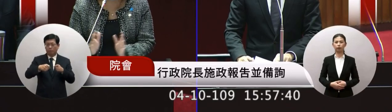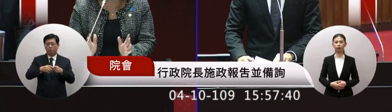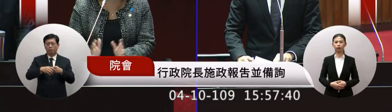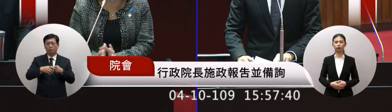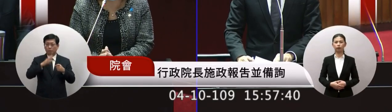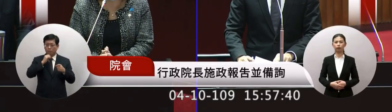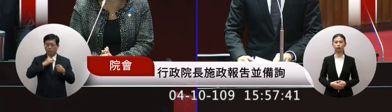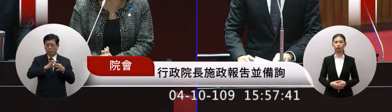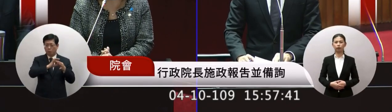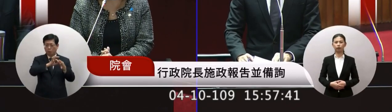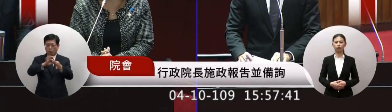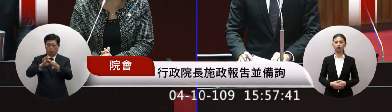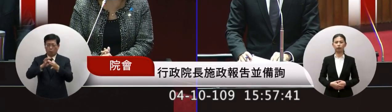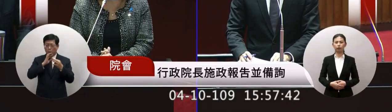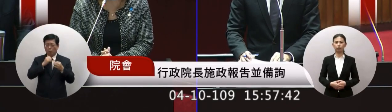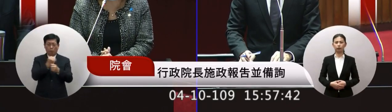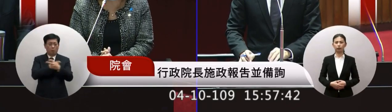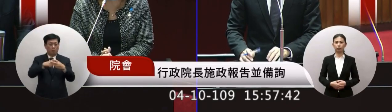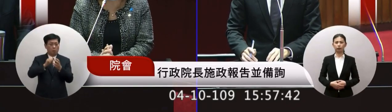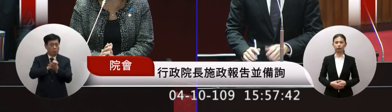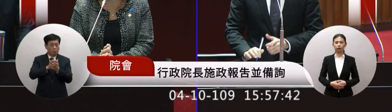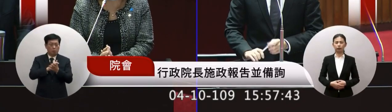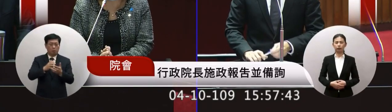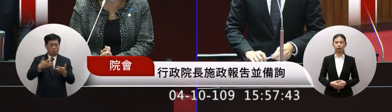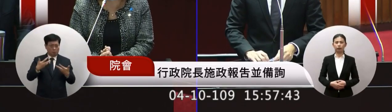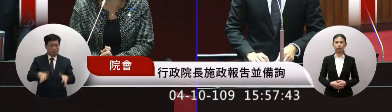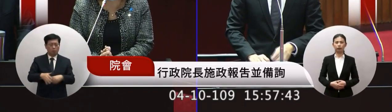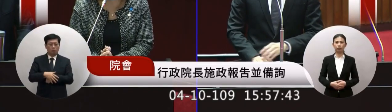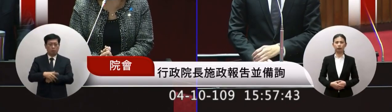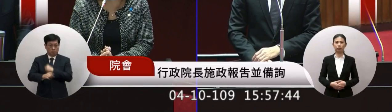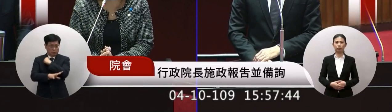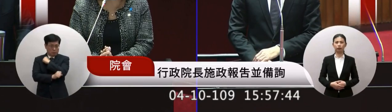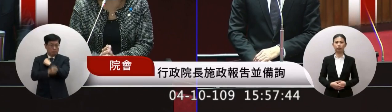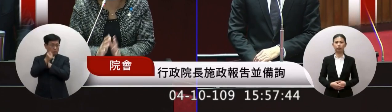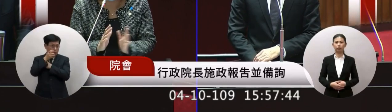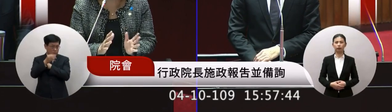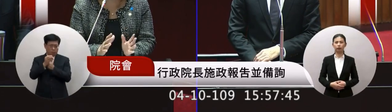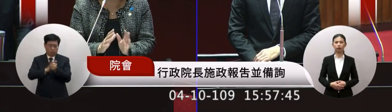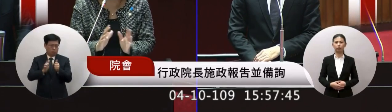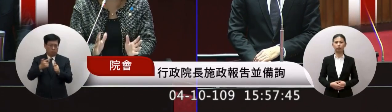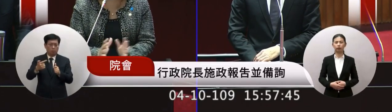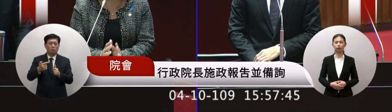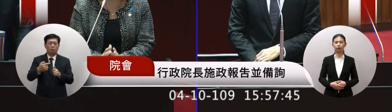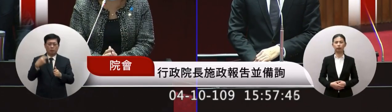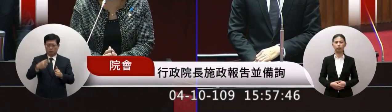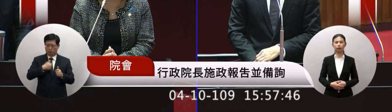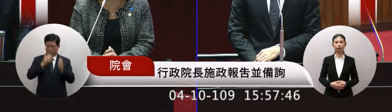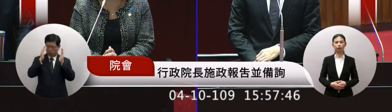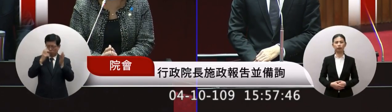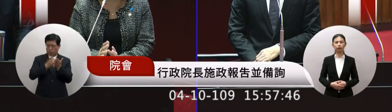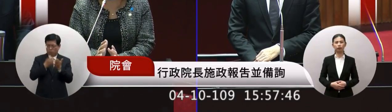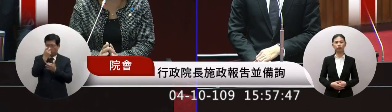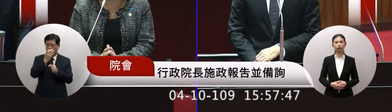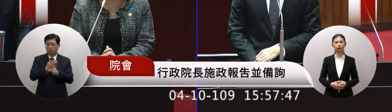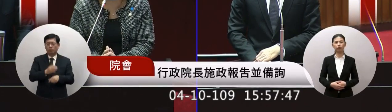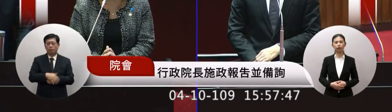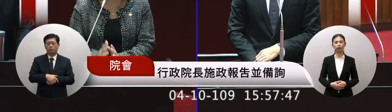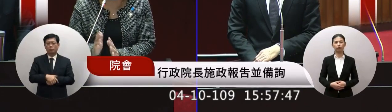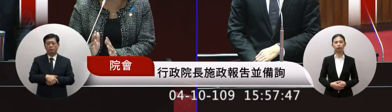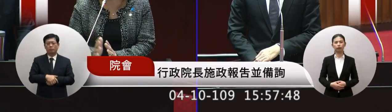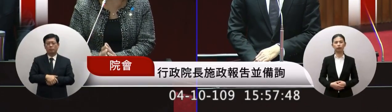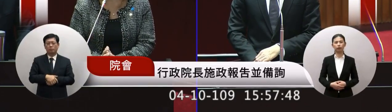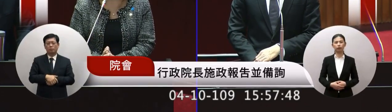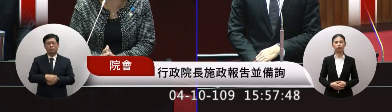勞鎖到我們所有的工因為是基本工資這個部分所以他也很心中在處理所以我也